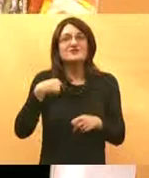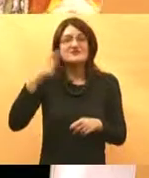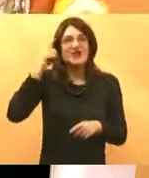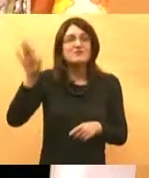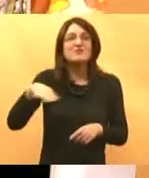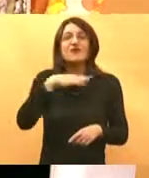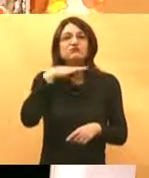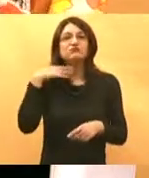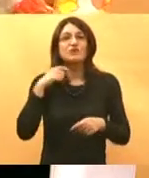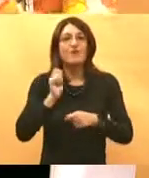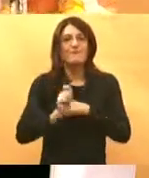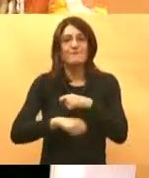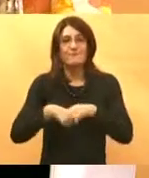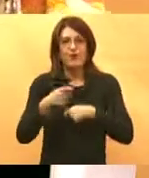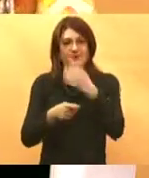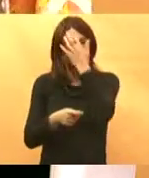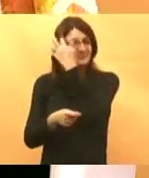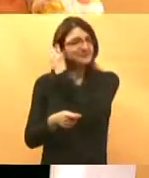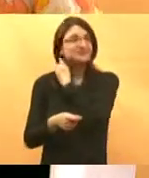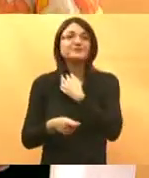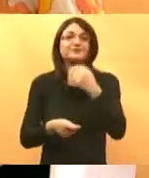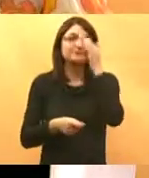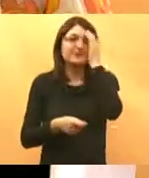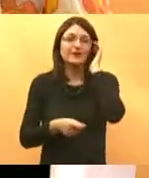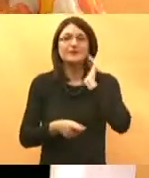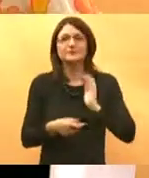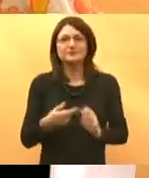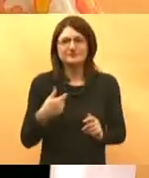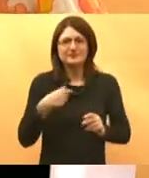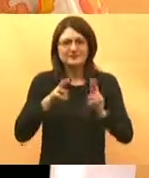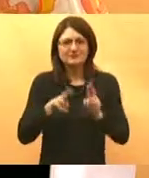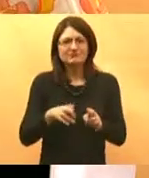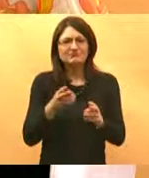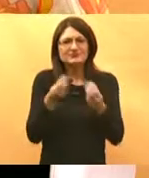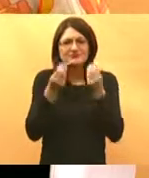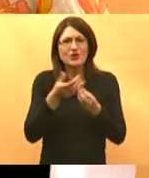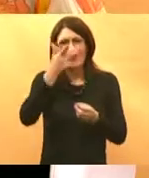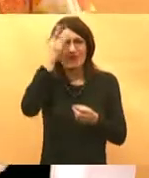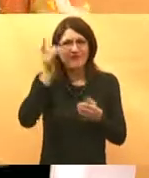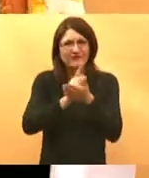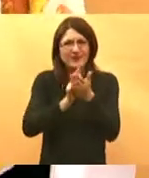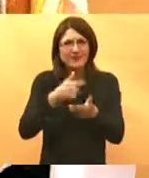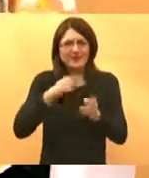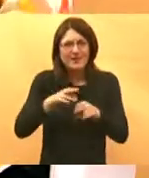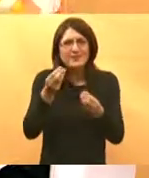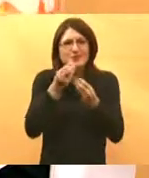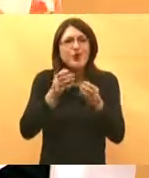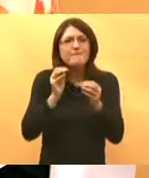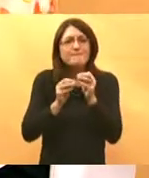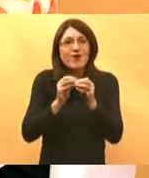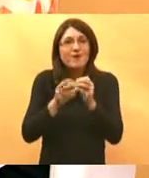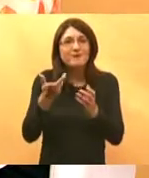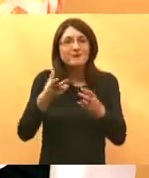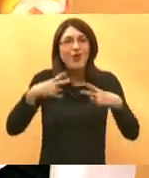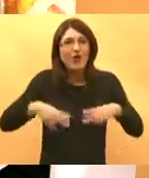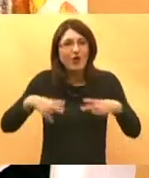nešto ovog ljeta sam posebno primijetila, jer sam imala druge probleme zdravstvene, kad su godišnji odbor i